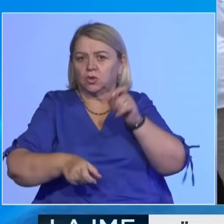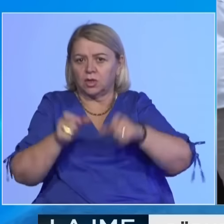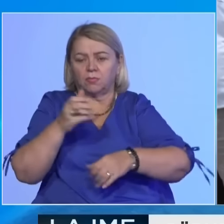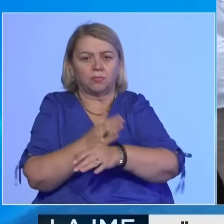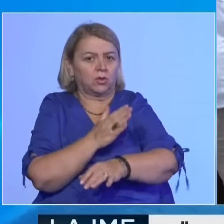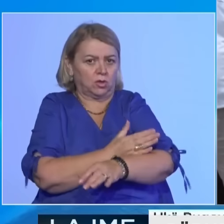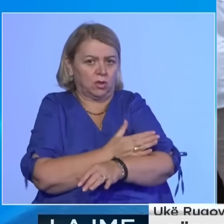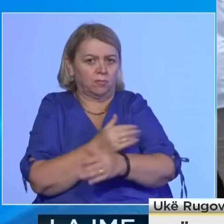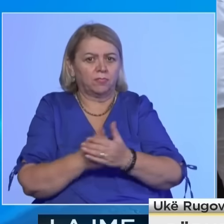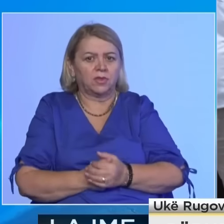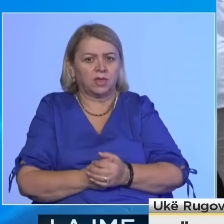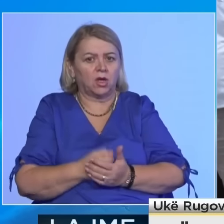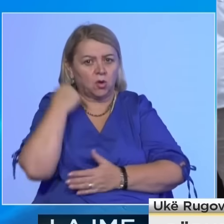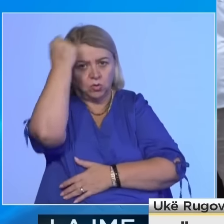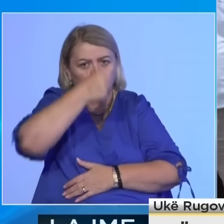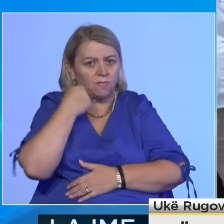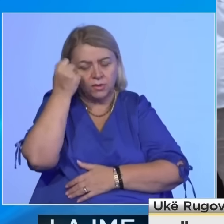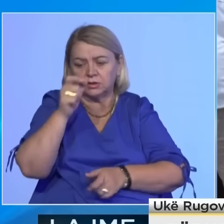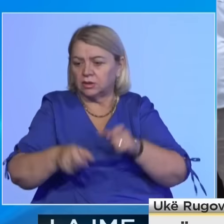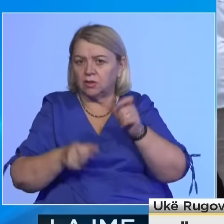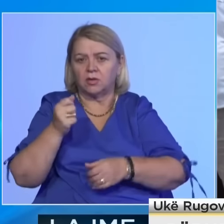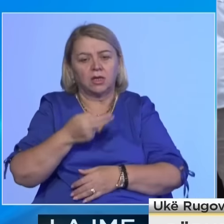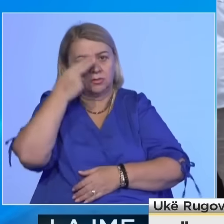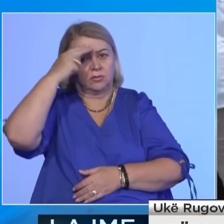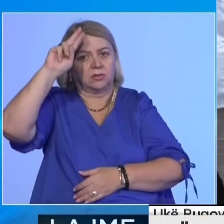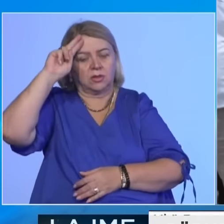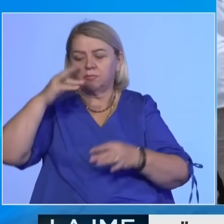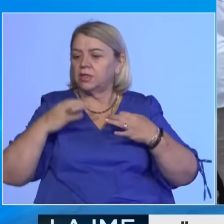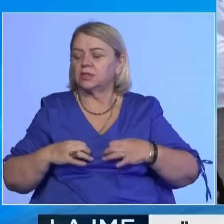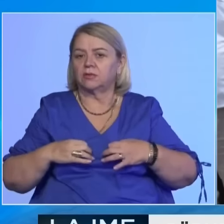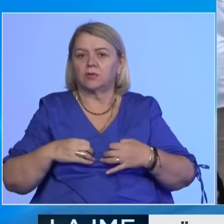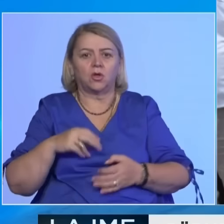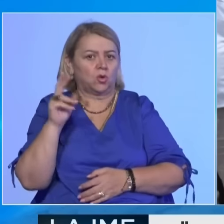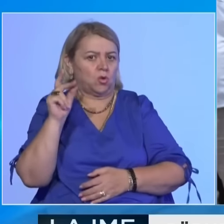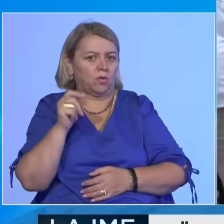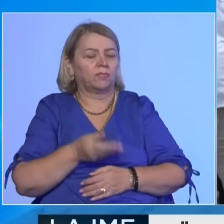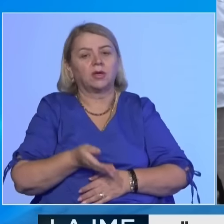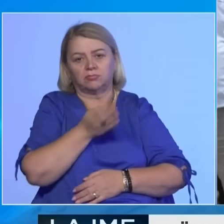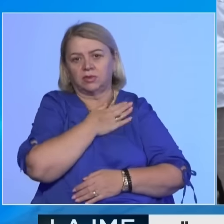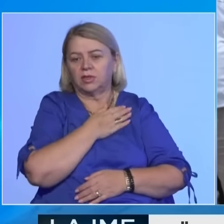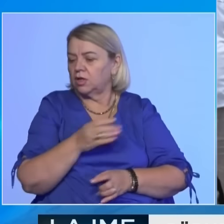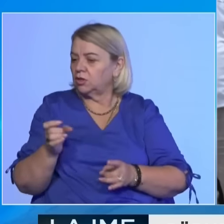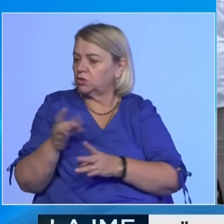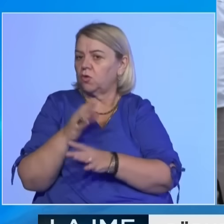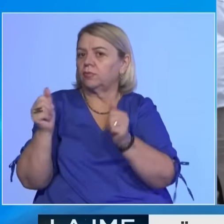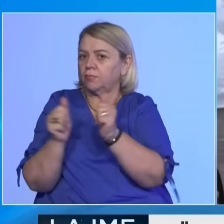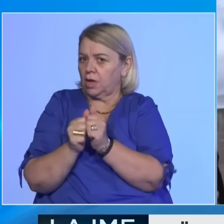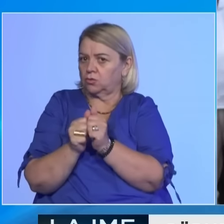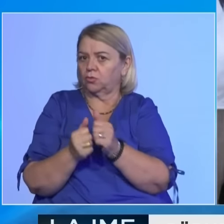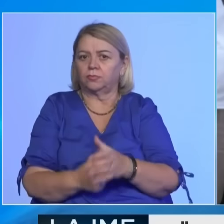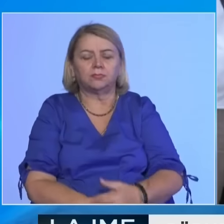podojeves dhe Republikës të Kosovës për këtë shtatorët të prezidentit Rugova, e këzovshim së bashku.